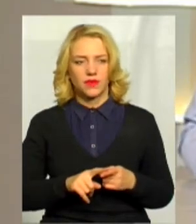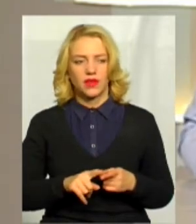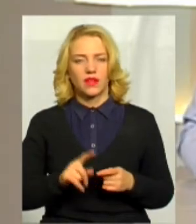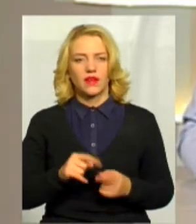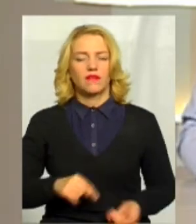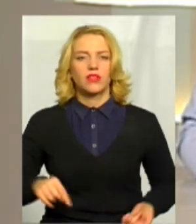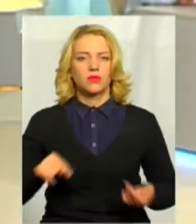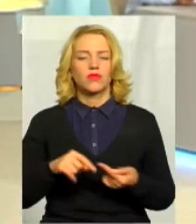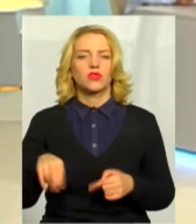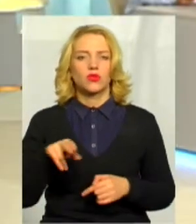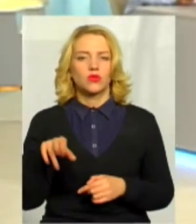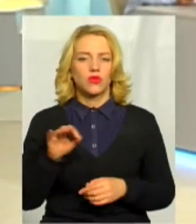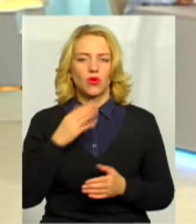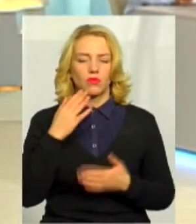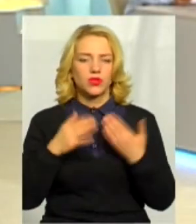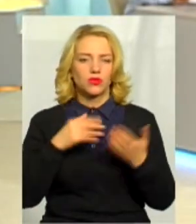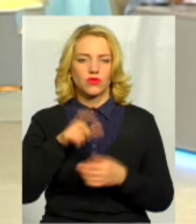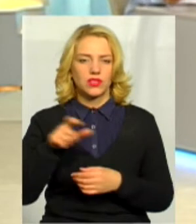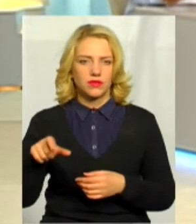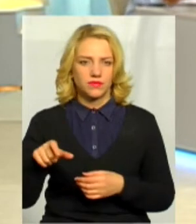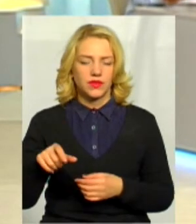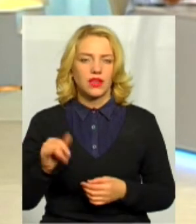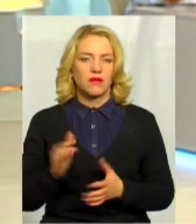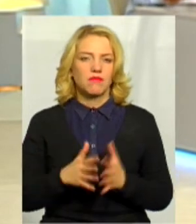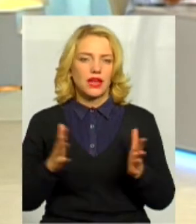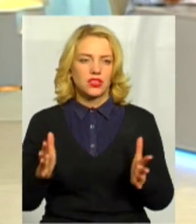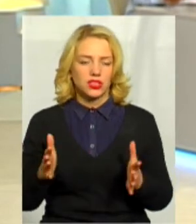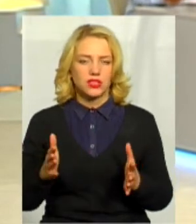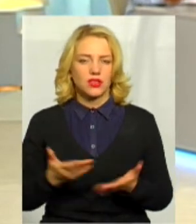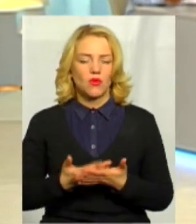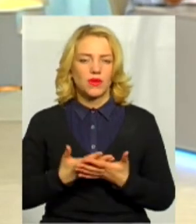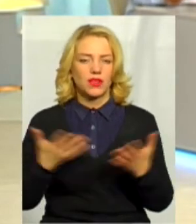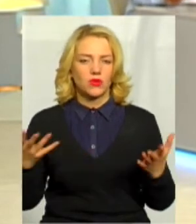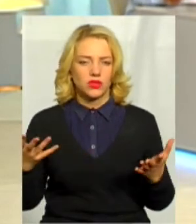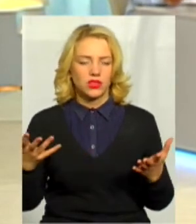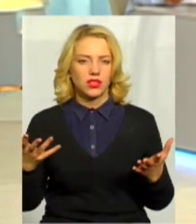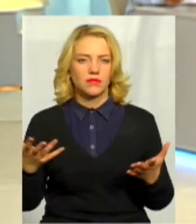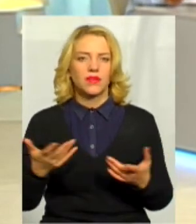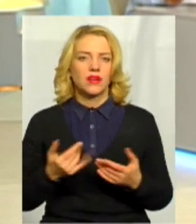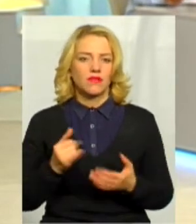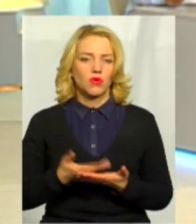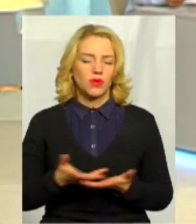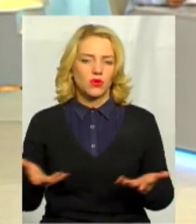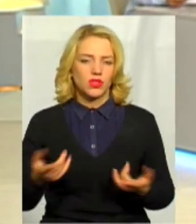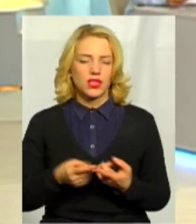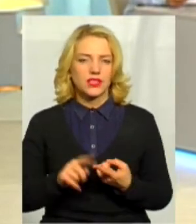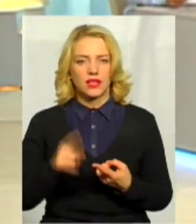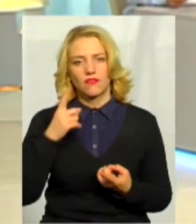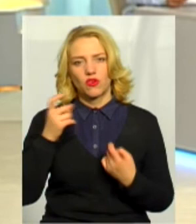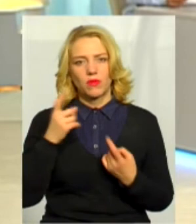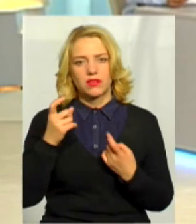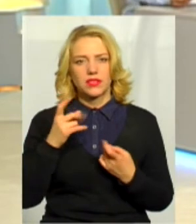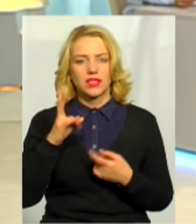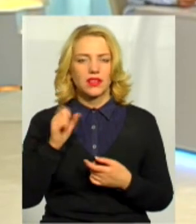Відповідно до опитувань, більшість оприлюднена ця інформація на